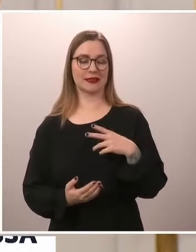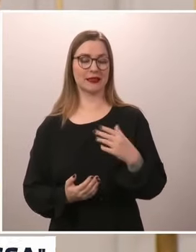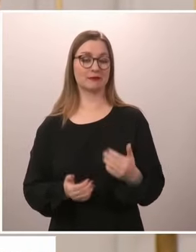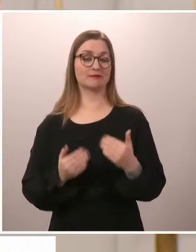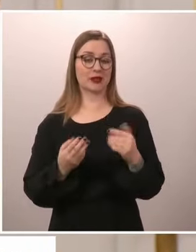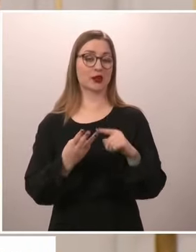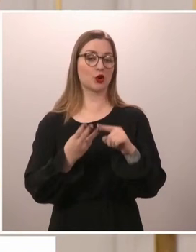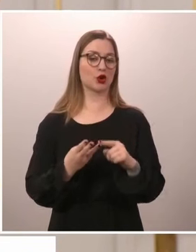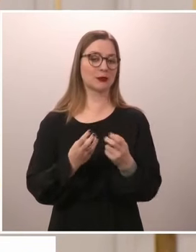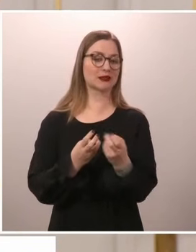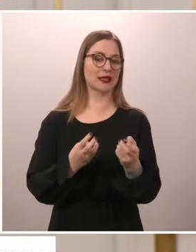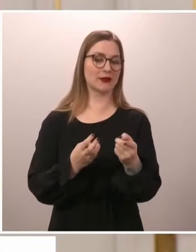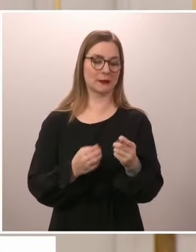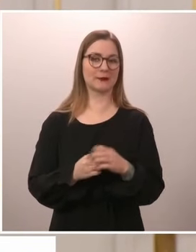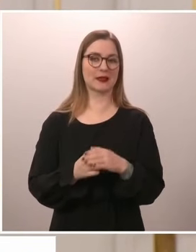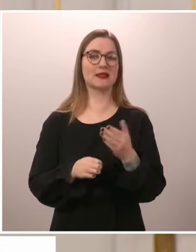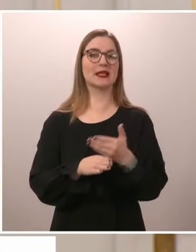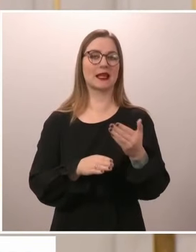Iltalehti.